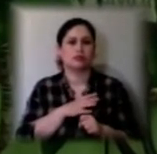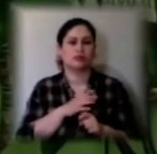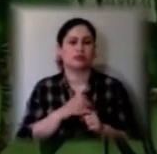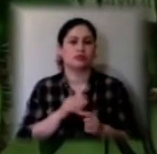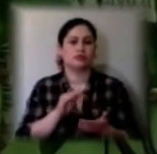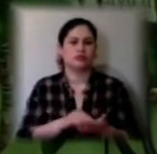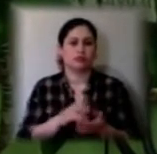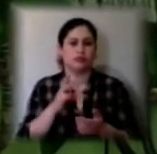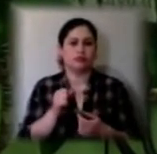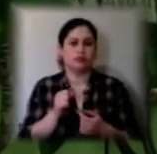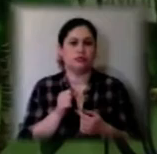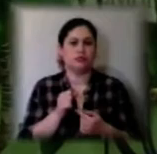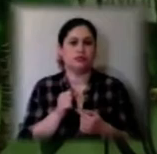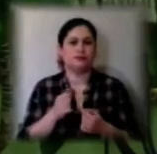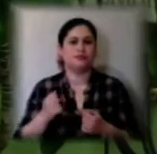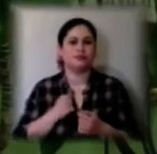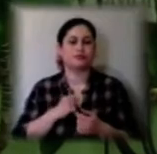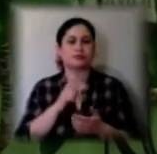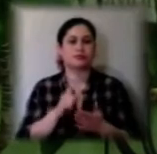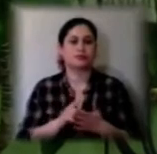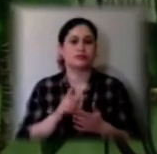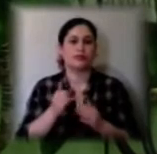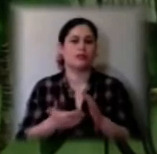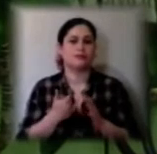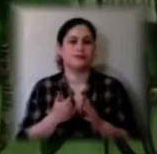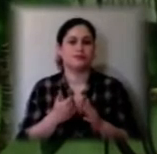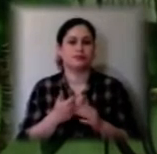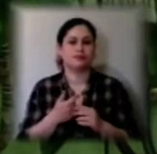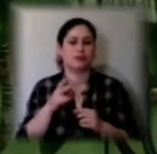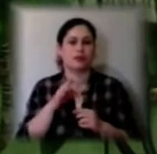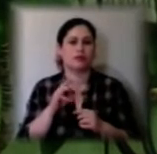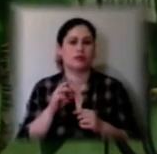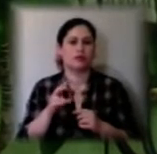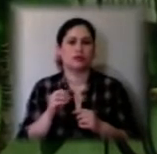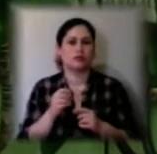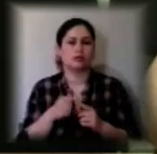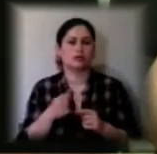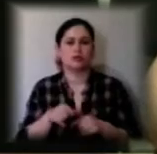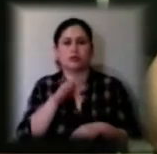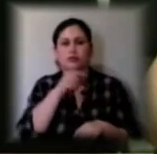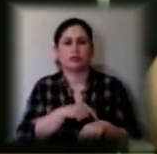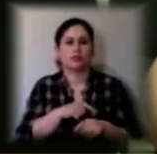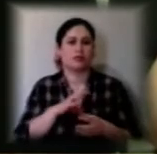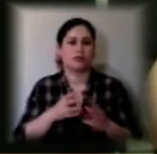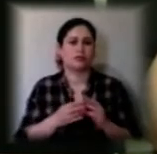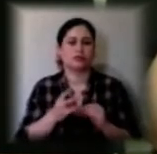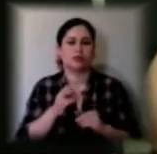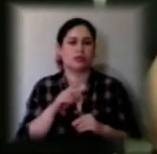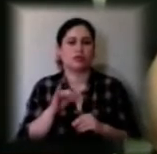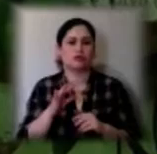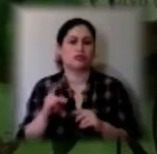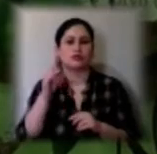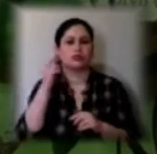військового зобов'язаного або призовника, на цей час взагалі неактуальна, саме розумієте. Це